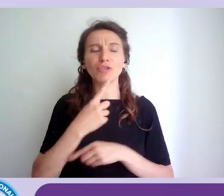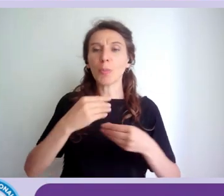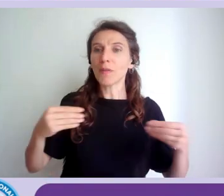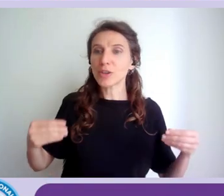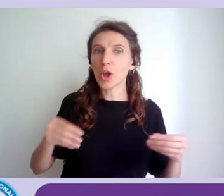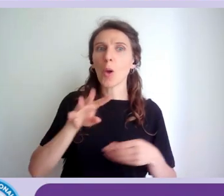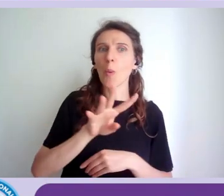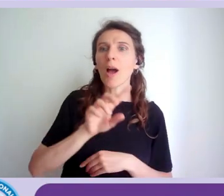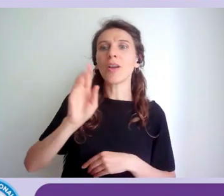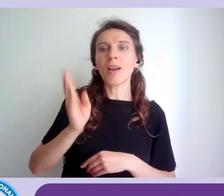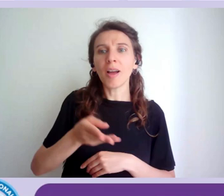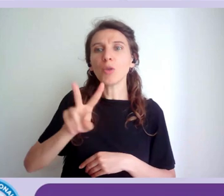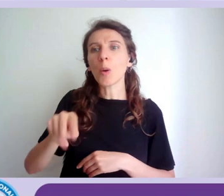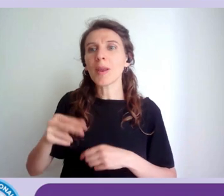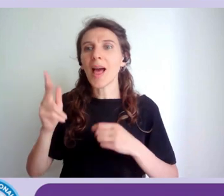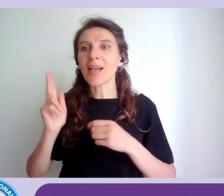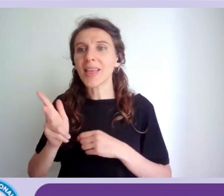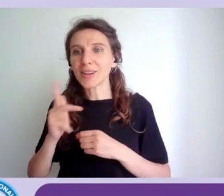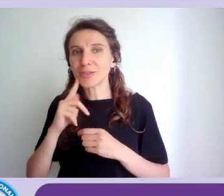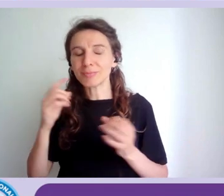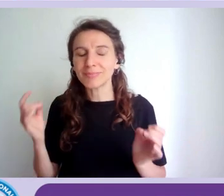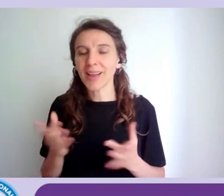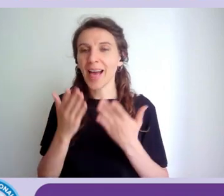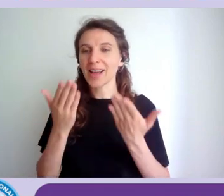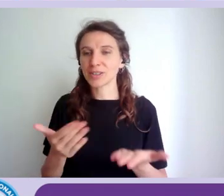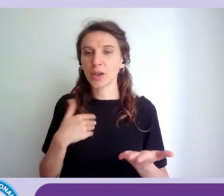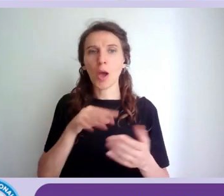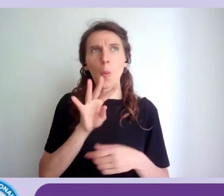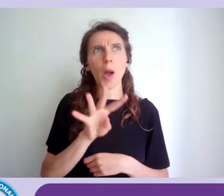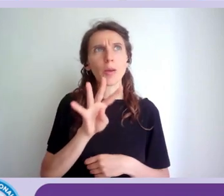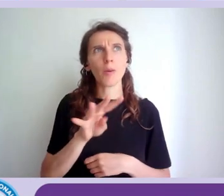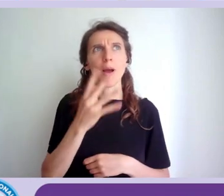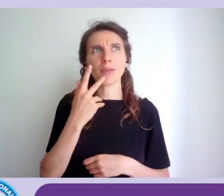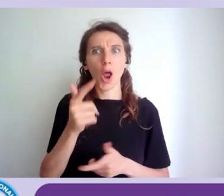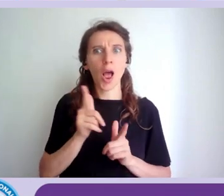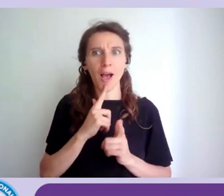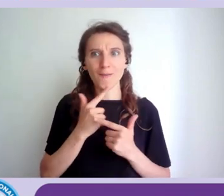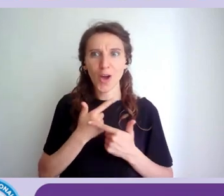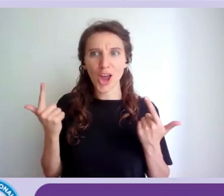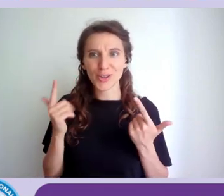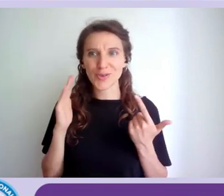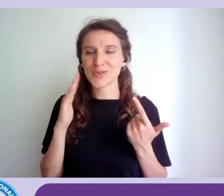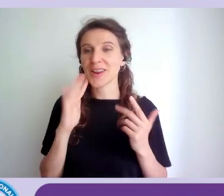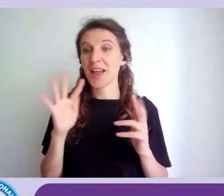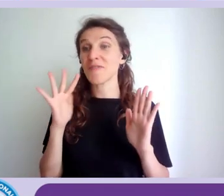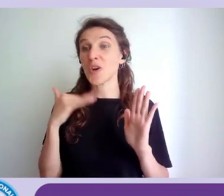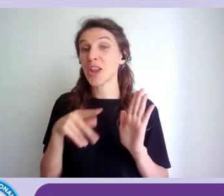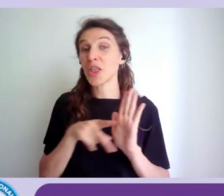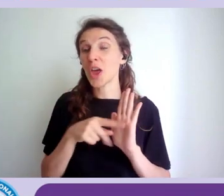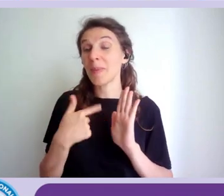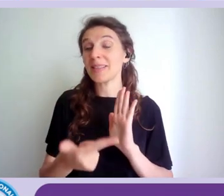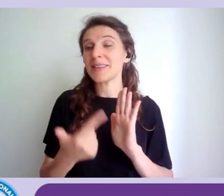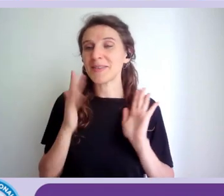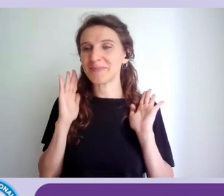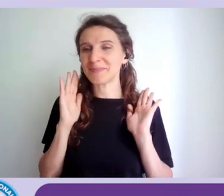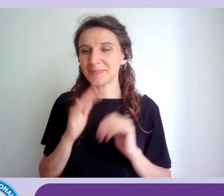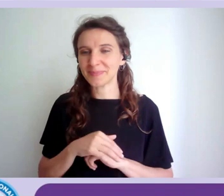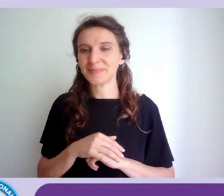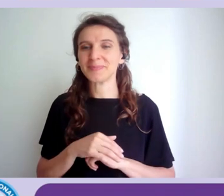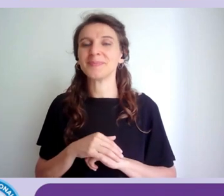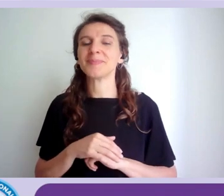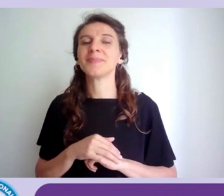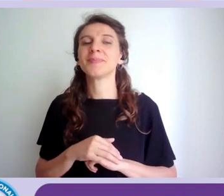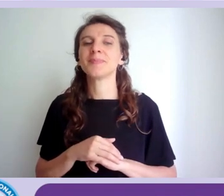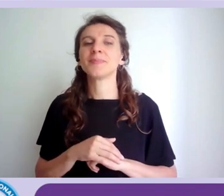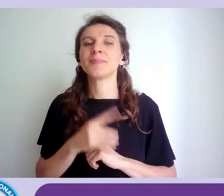4 del 2013 è il quattro numero che porta bene probabilmente a queste normative e si tratta